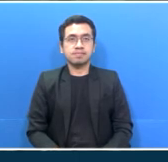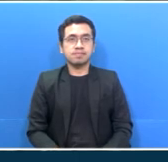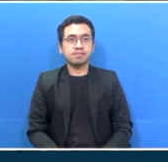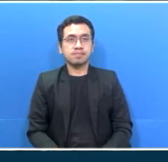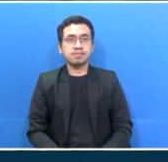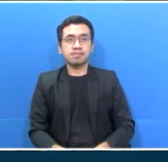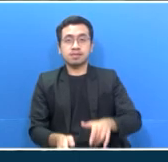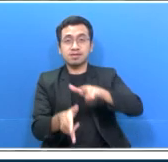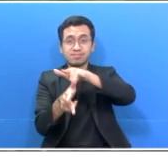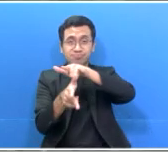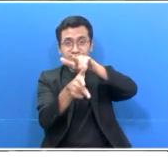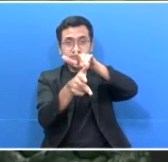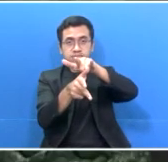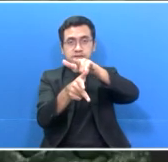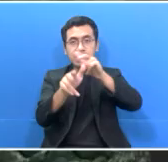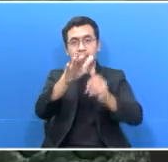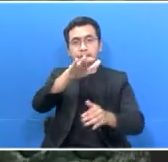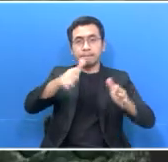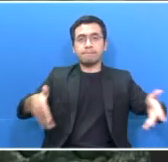miringnya itu adalah 3,5 km. Terima kasih.